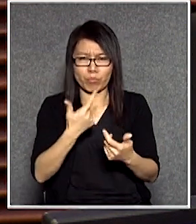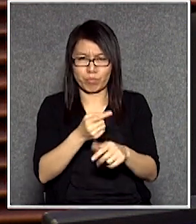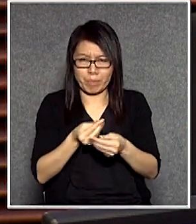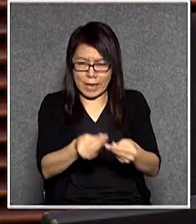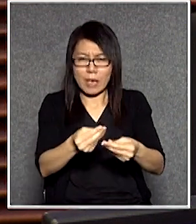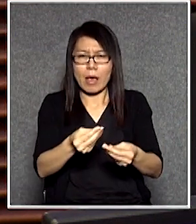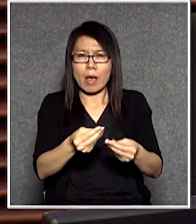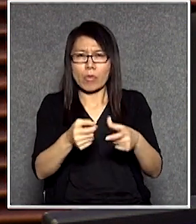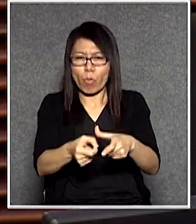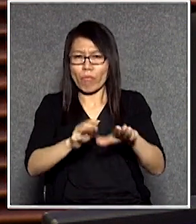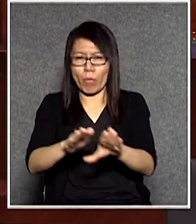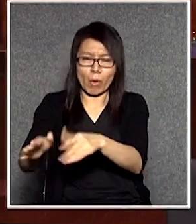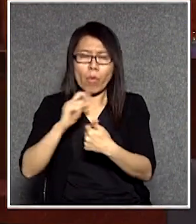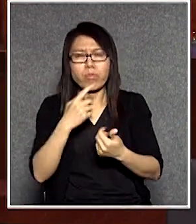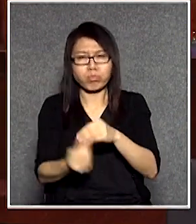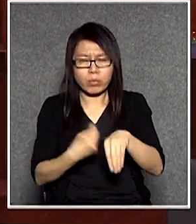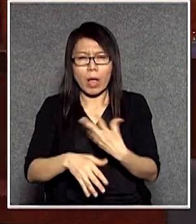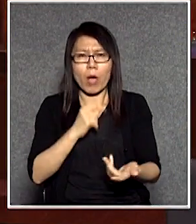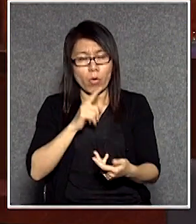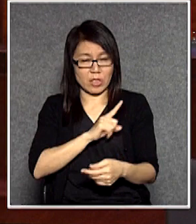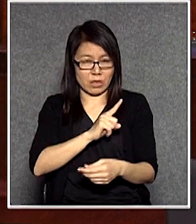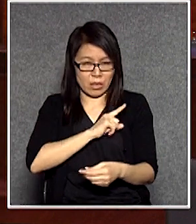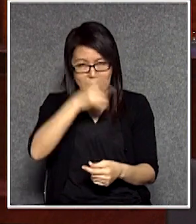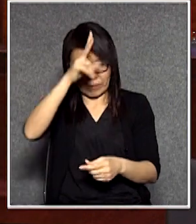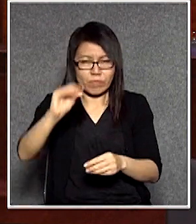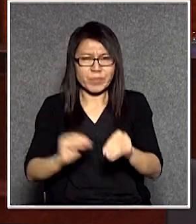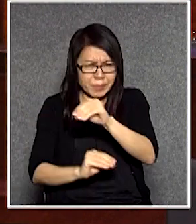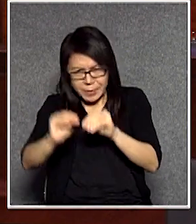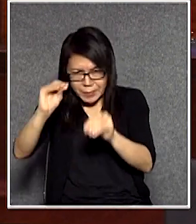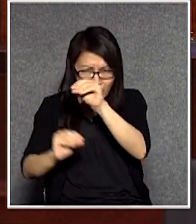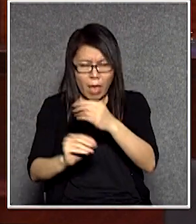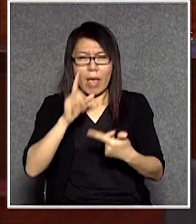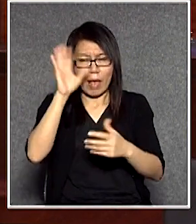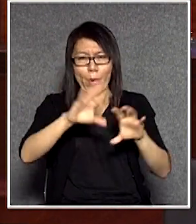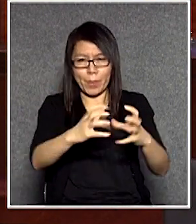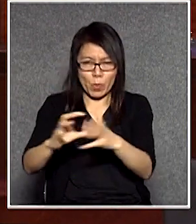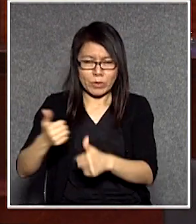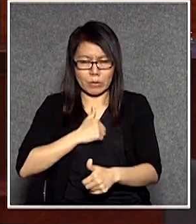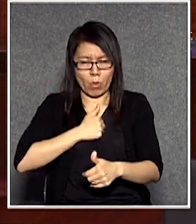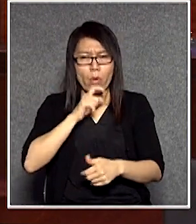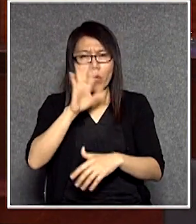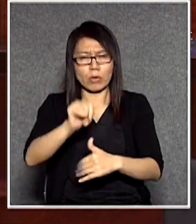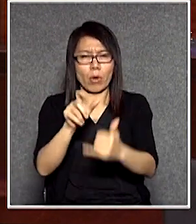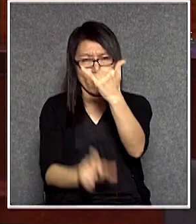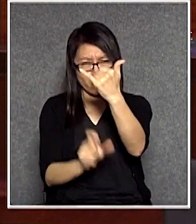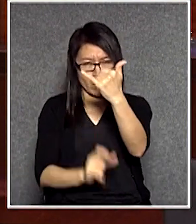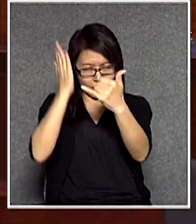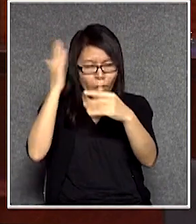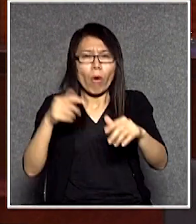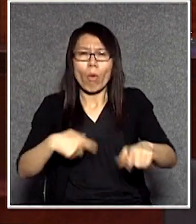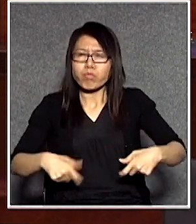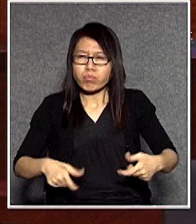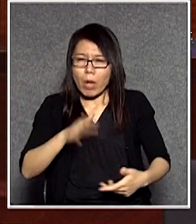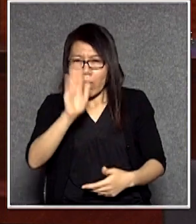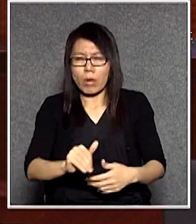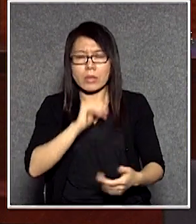我們也透過拉上保下的方式調撥資源令四個部門有足夠資源應付六月初的必要開支另